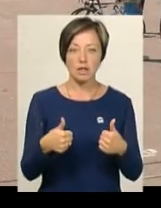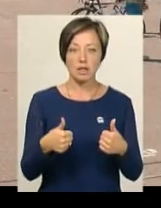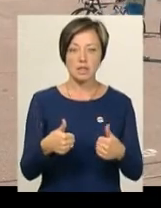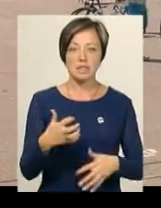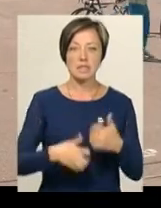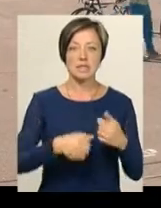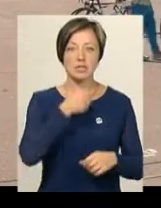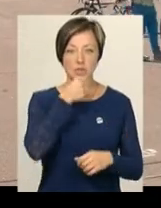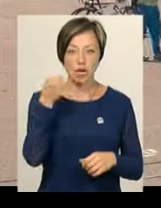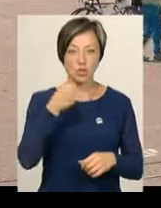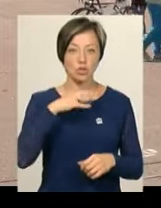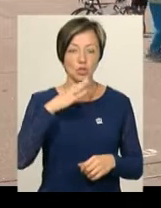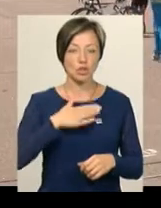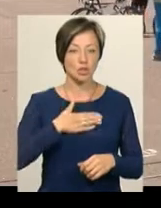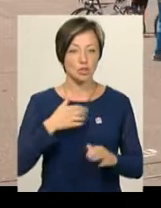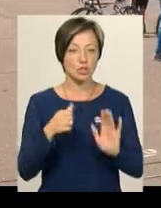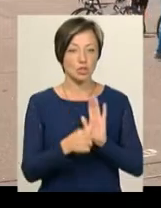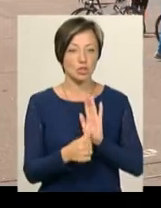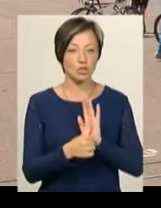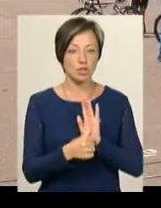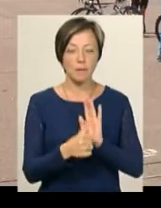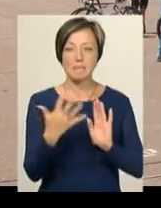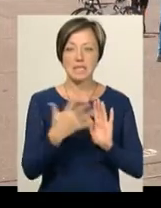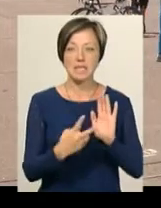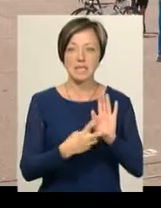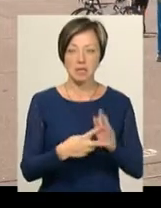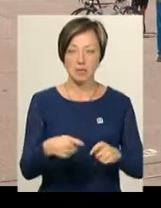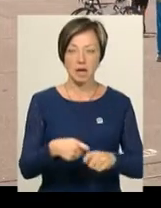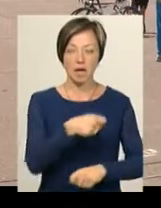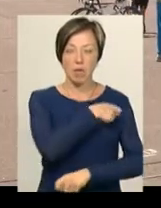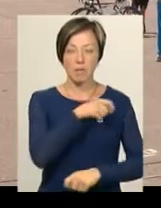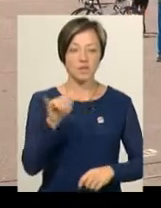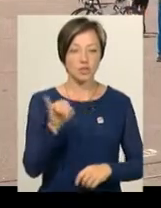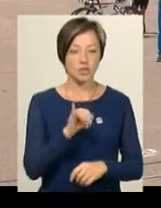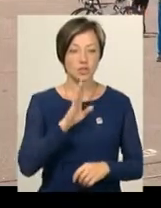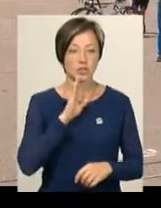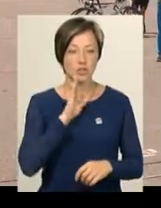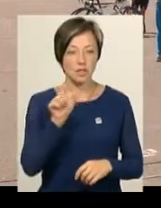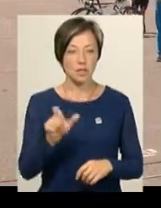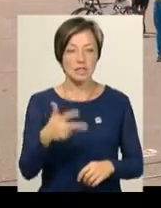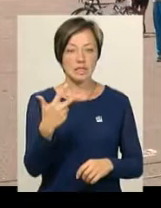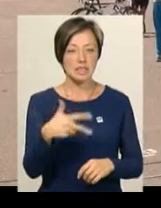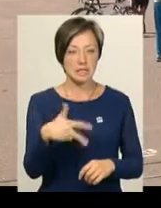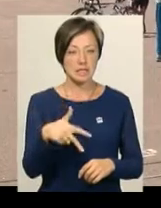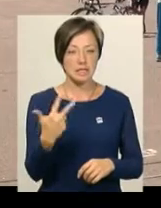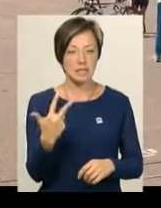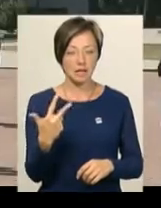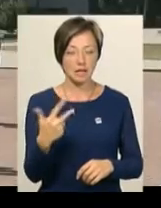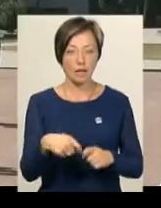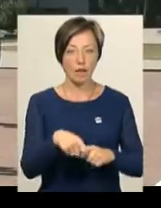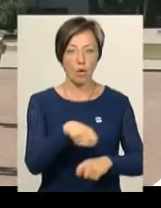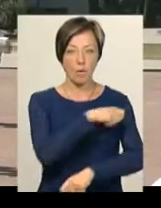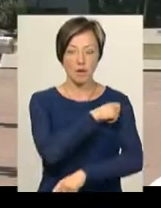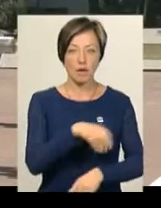старших наших 60-57 кілометрів і жінки 33 кілометра.